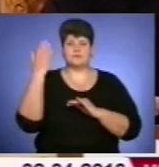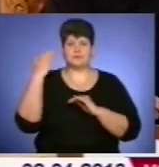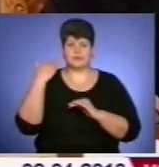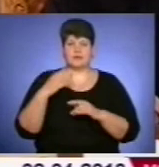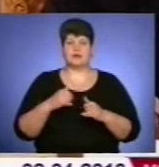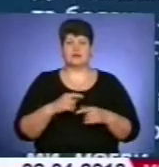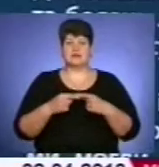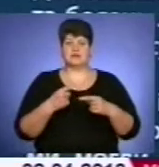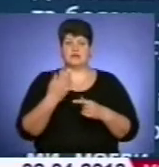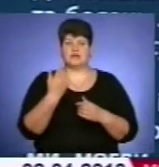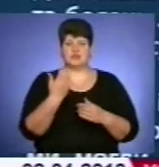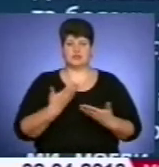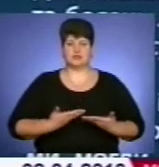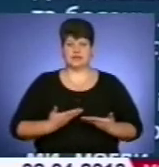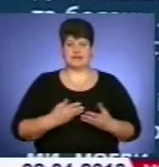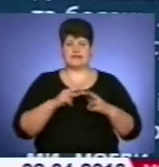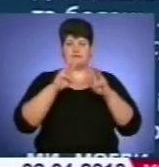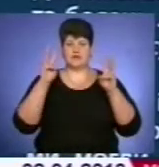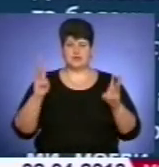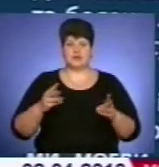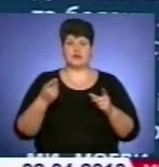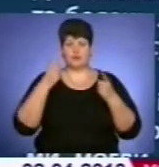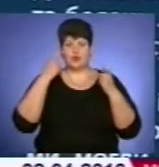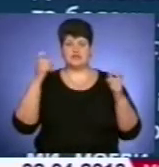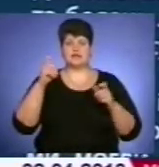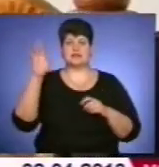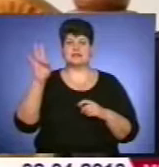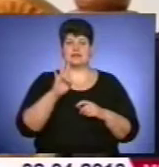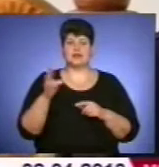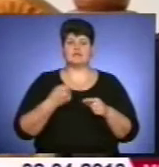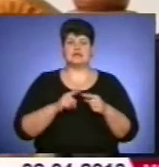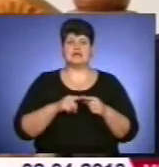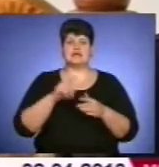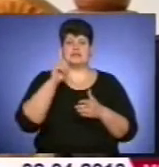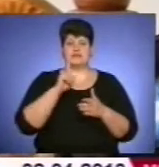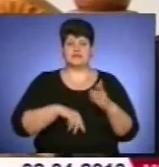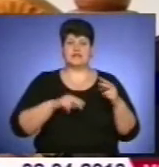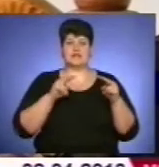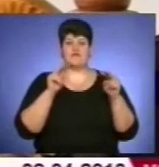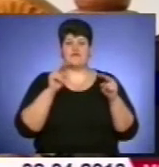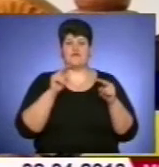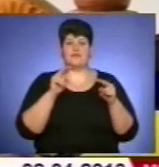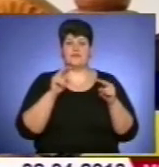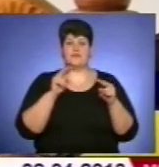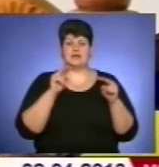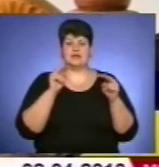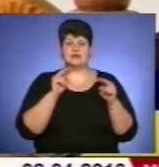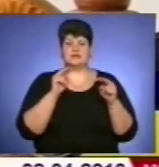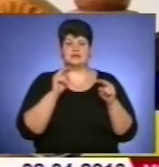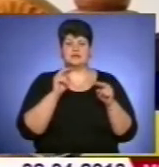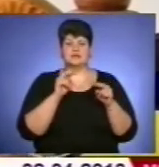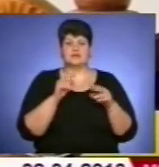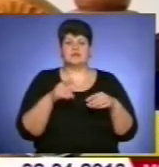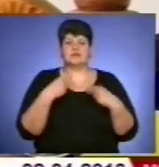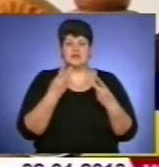їх життя. Святі, яких проголосила церква, це є свідки віри. І церква виставляє їхні тіла для